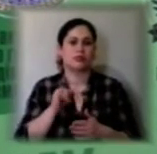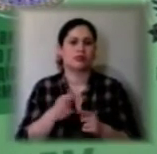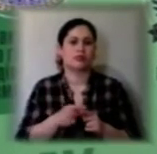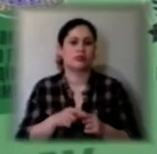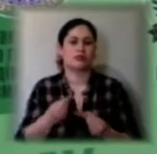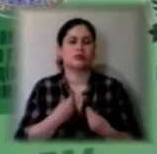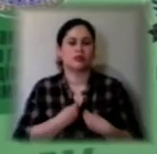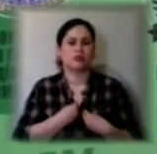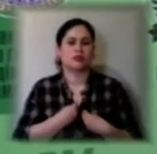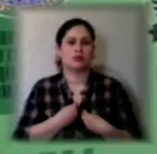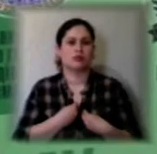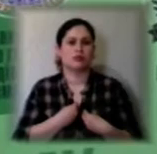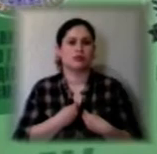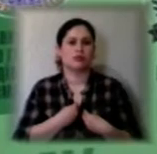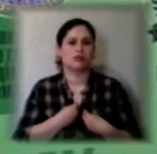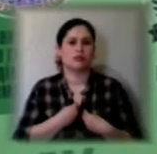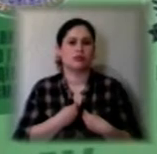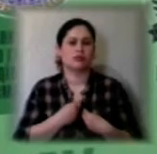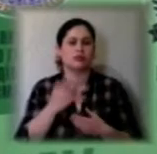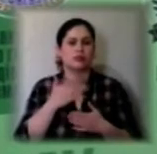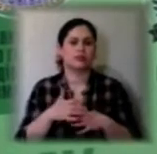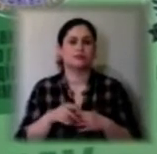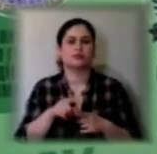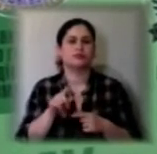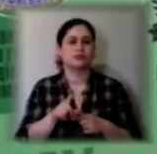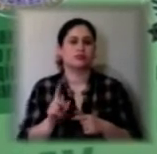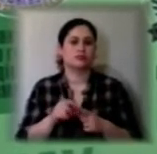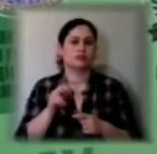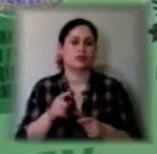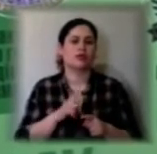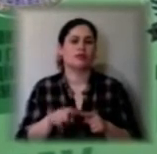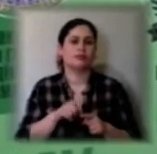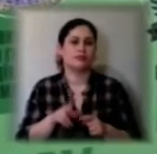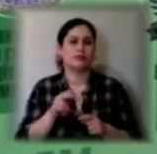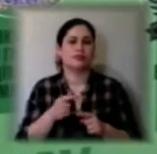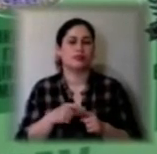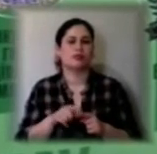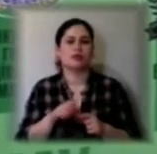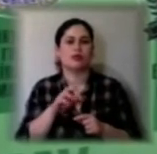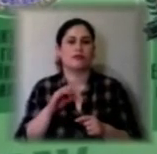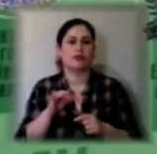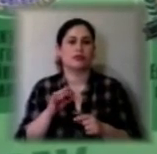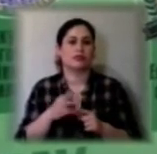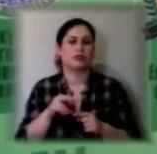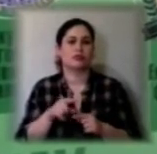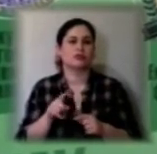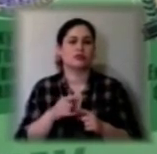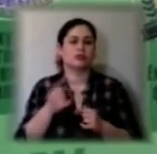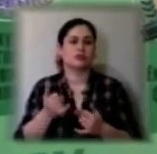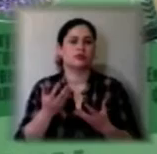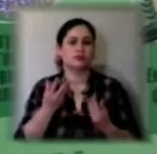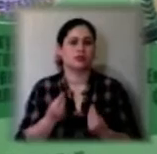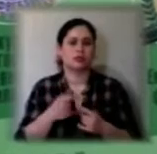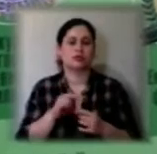розуміння того, що як найшвидше, як найефективніше для того, щоб на сьогодні дітей не